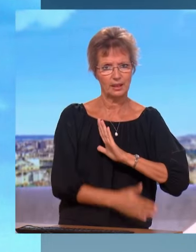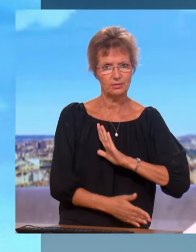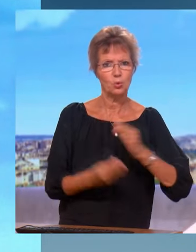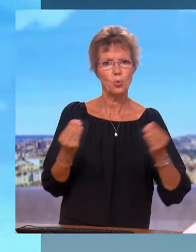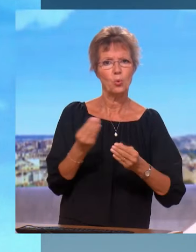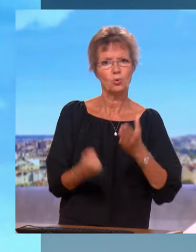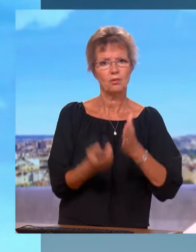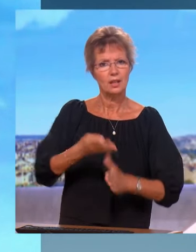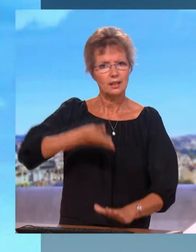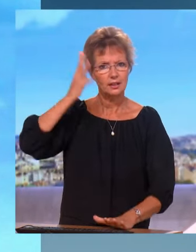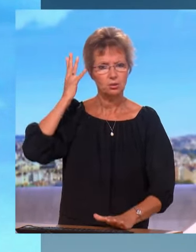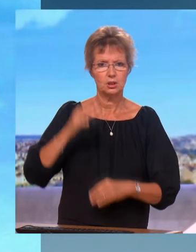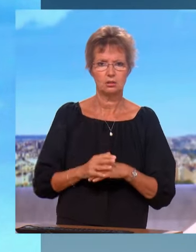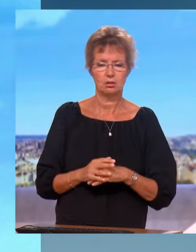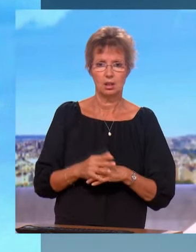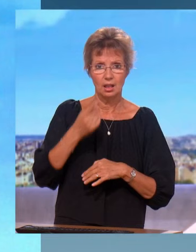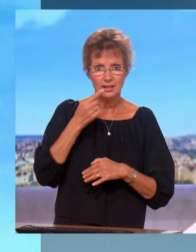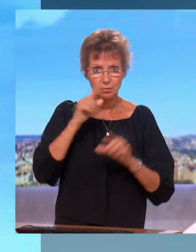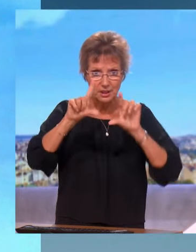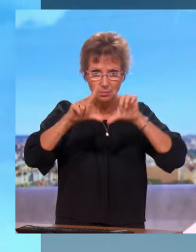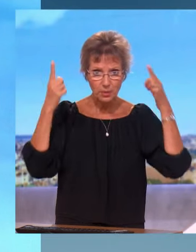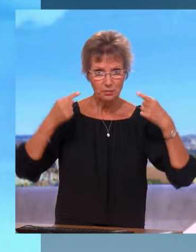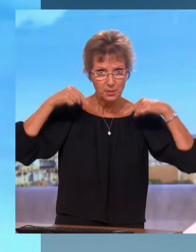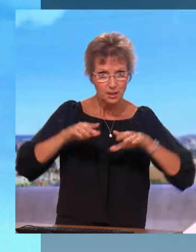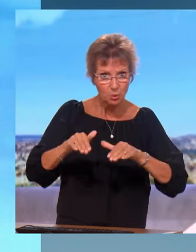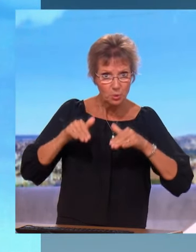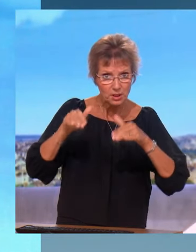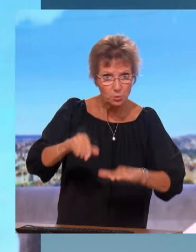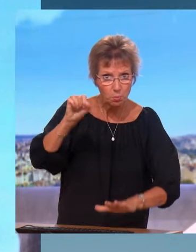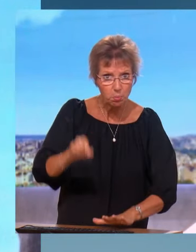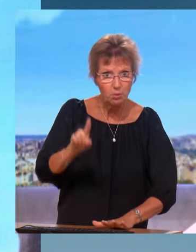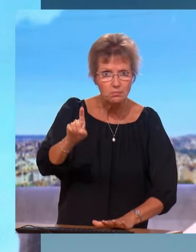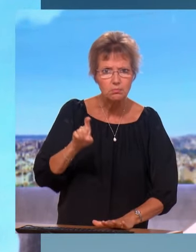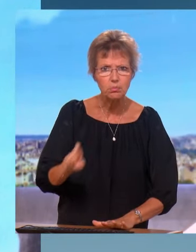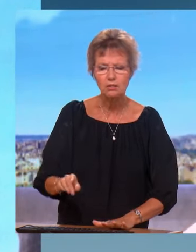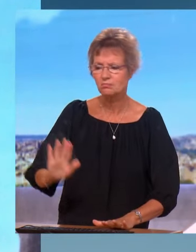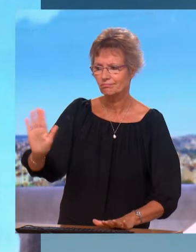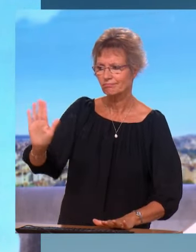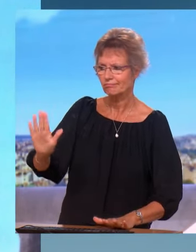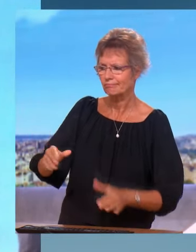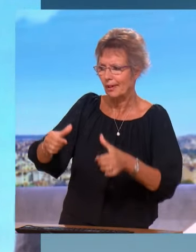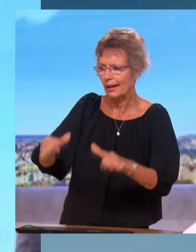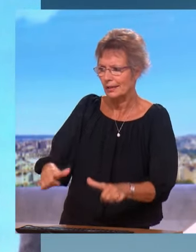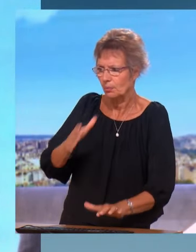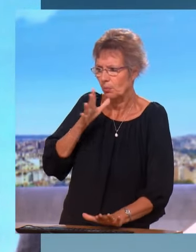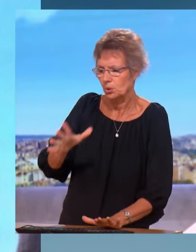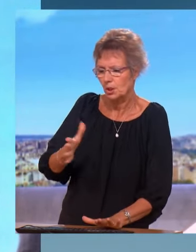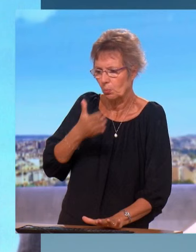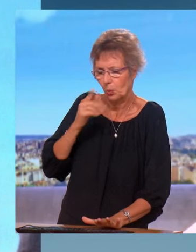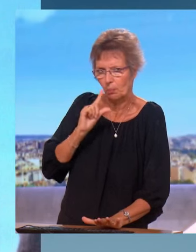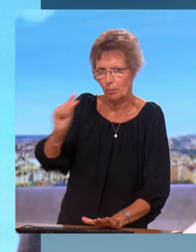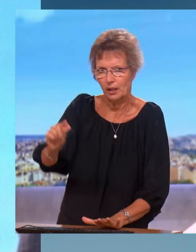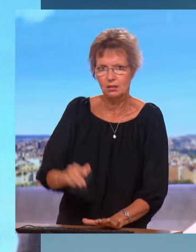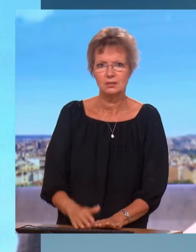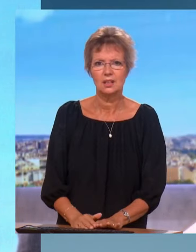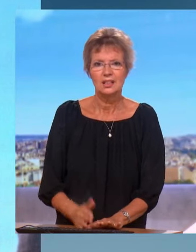Une membre du gouvernement battue au sénatorial peut-elle rester au gouvernement ? Je ne pense pas qu'elle restera au gouvernement et qu'elle ne reste pas au gouvernement. sera tellement souhaitable. Quand vous n